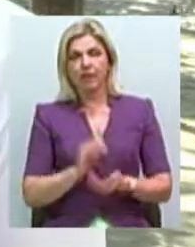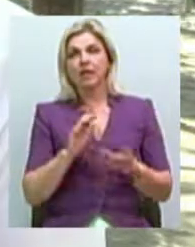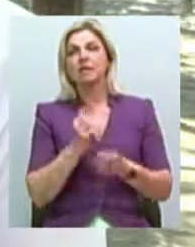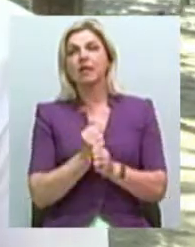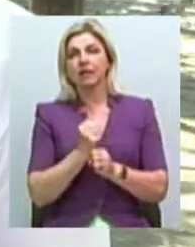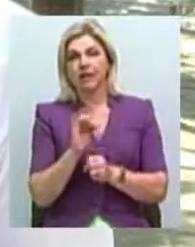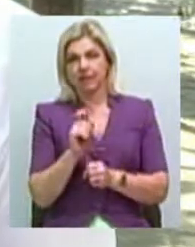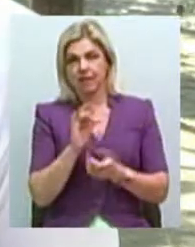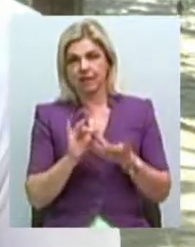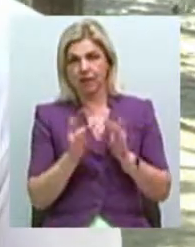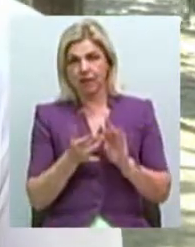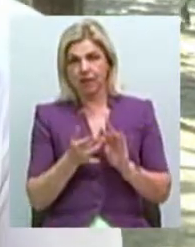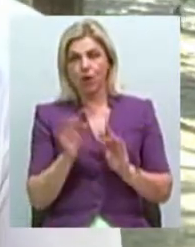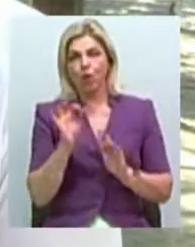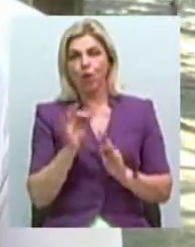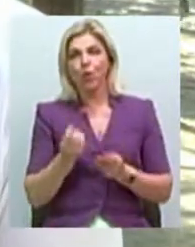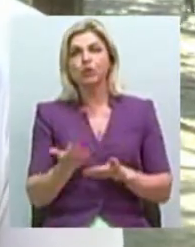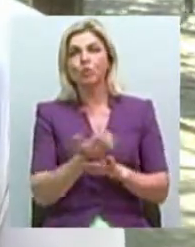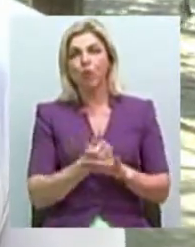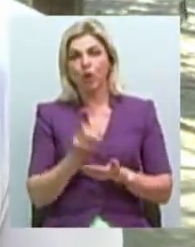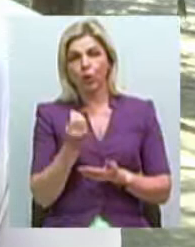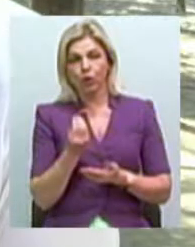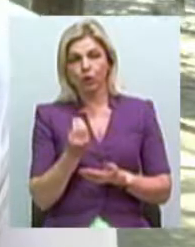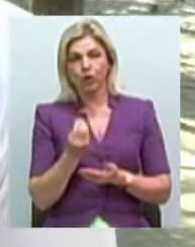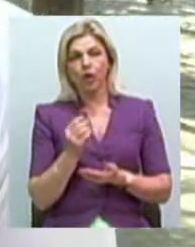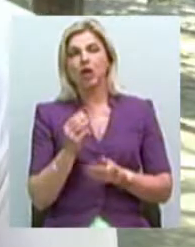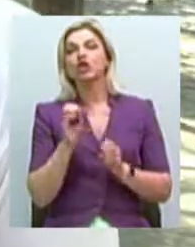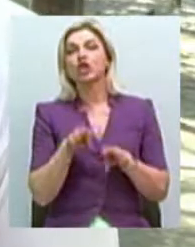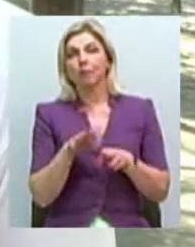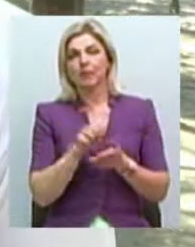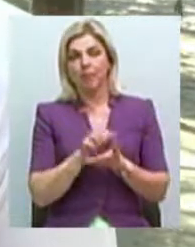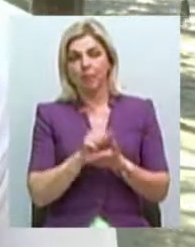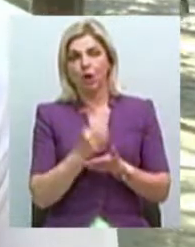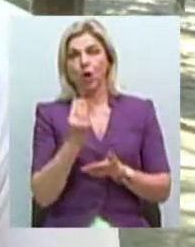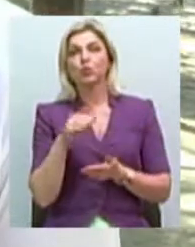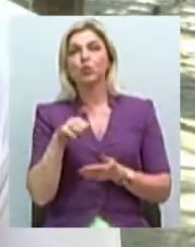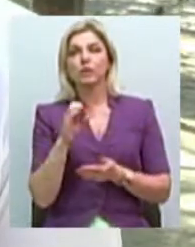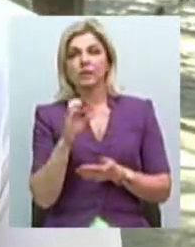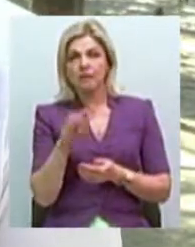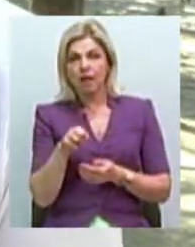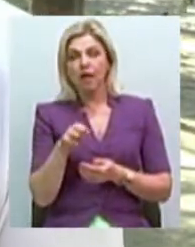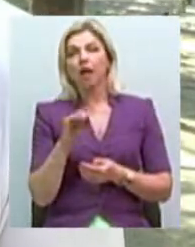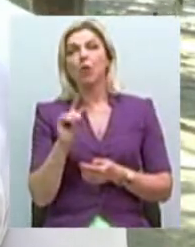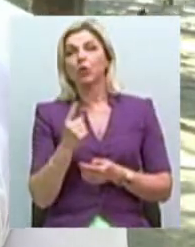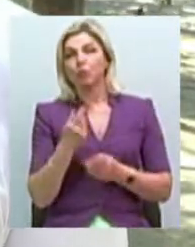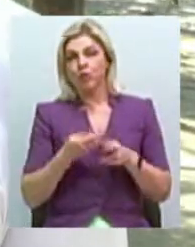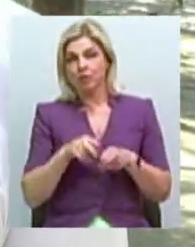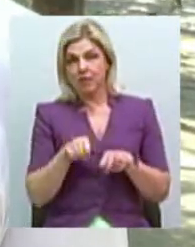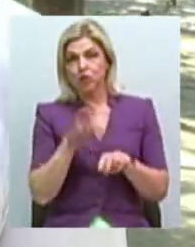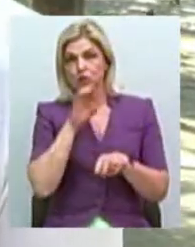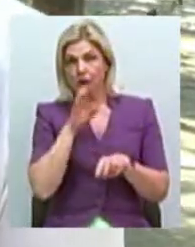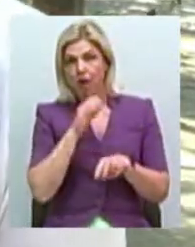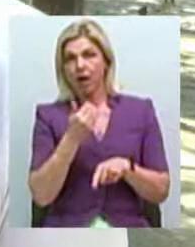відносно збору грошей, чому цим Шуст займалася, чому ця собака її, чому вона має нести